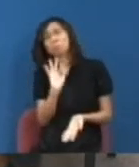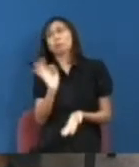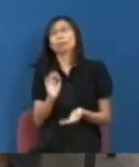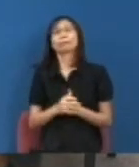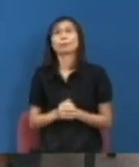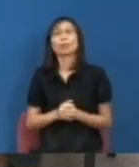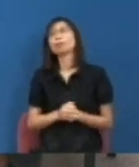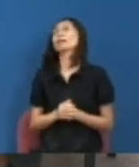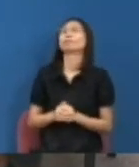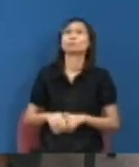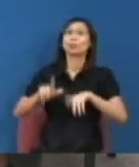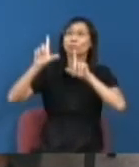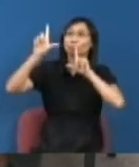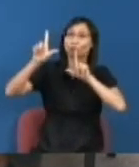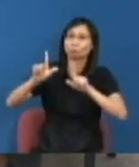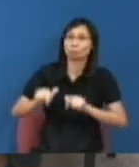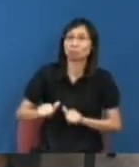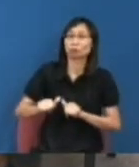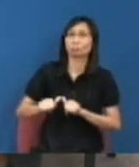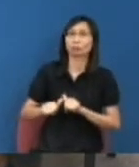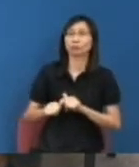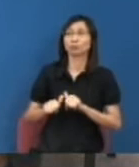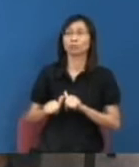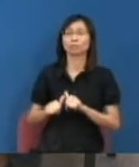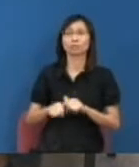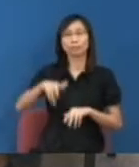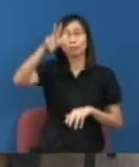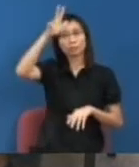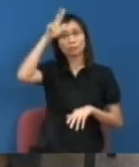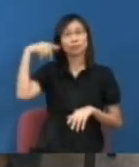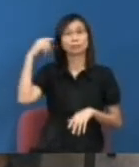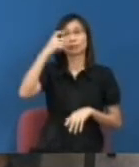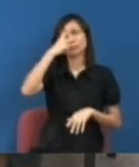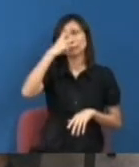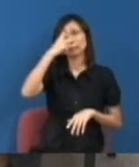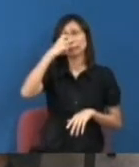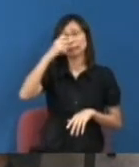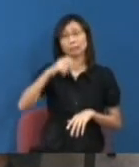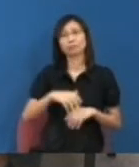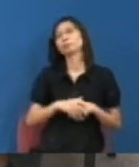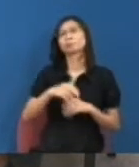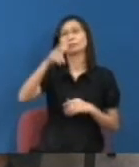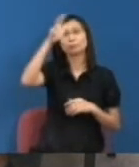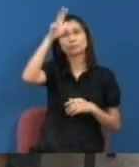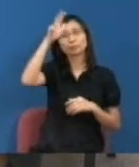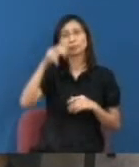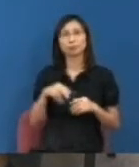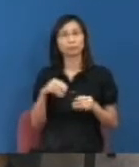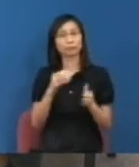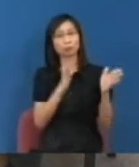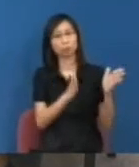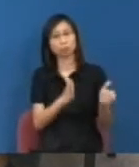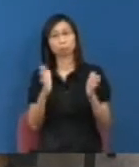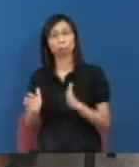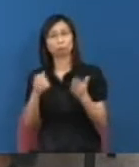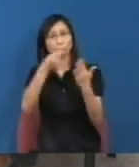謂英式管理的一些供應架構其實都很難以相信一件事是不見了或是沒有會計